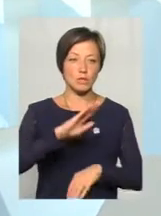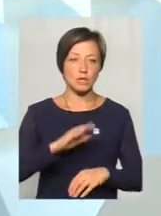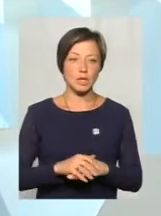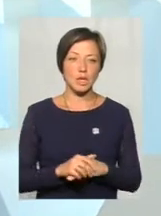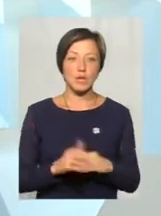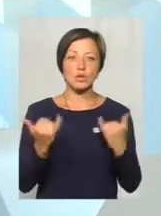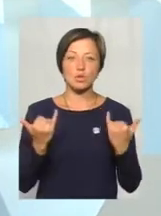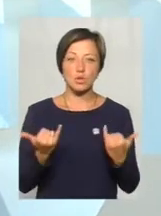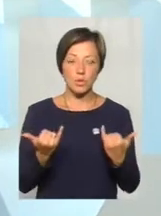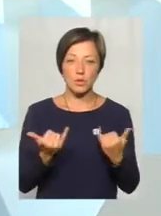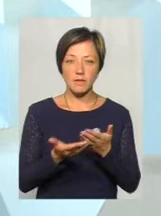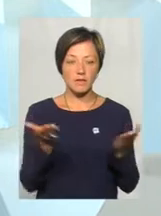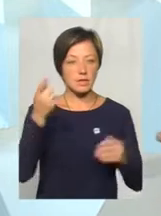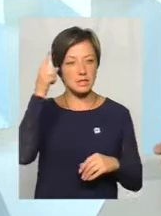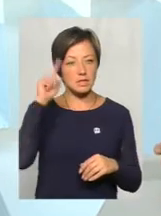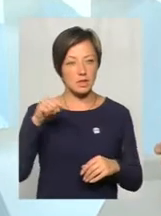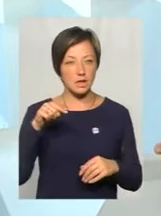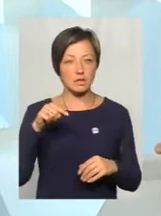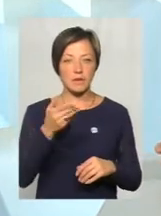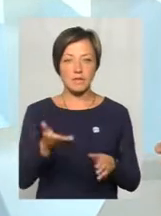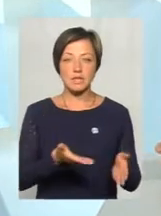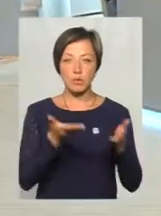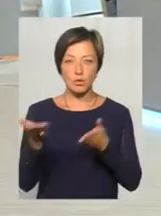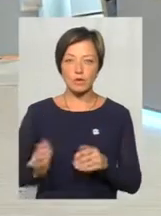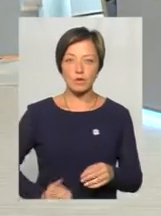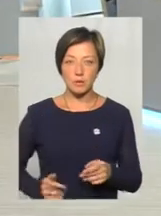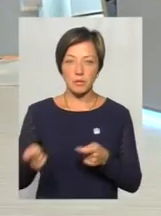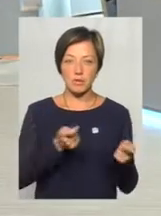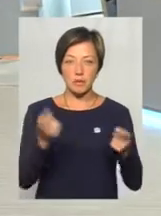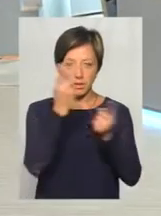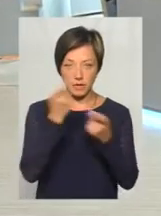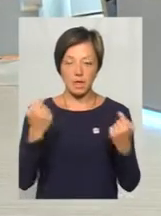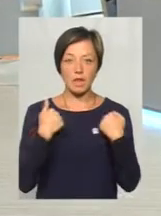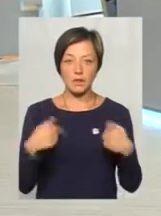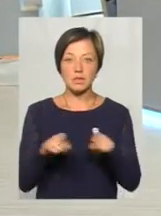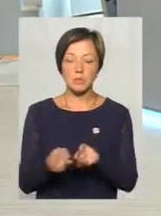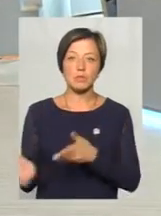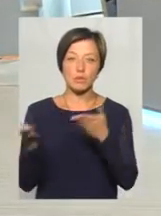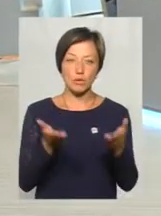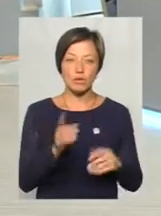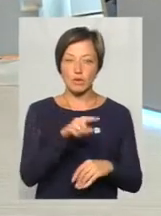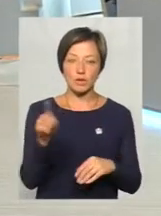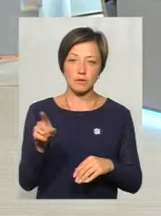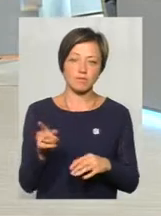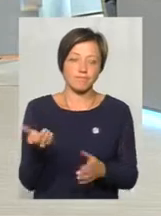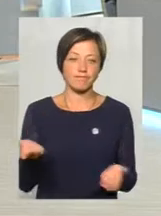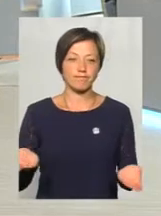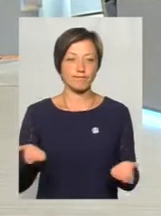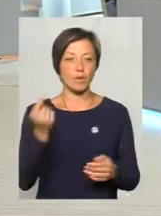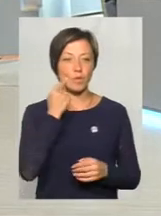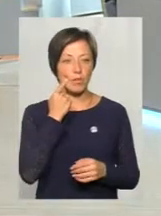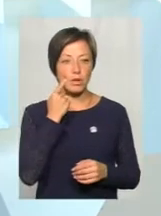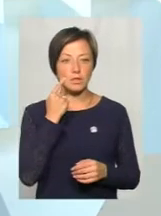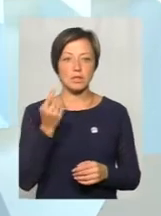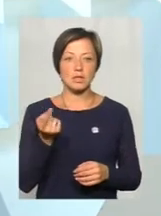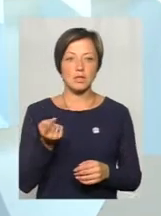Сьогодні, ви знаєте, і ви запрошили перевізників на ефір, і я так само запрошую, вони ображені,